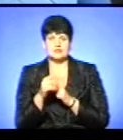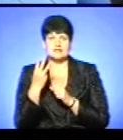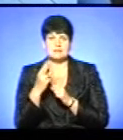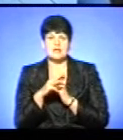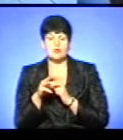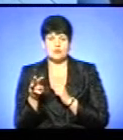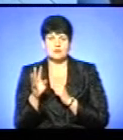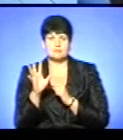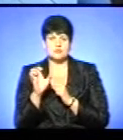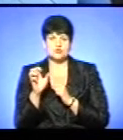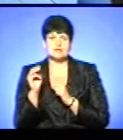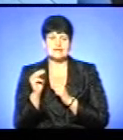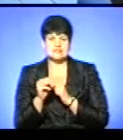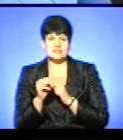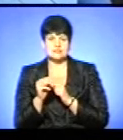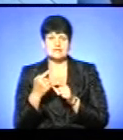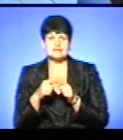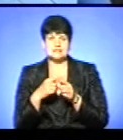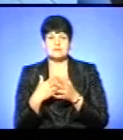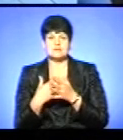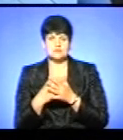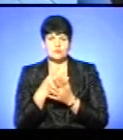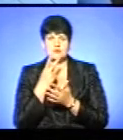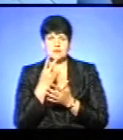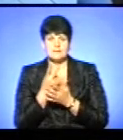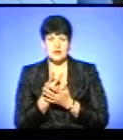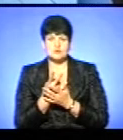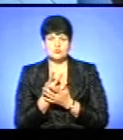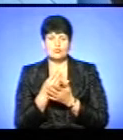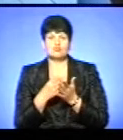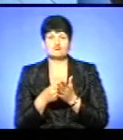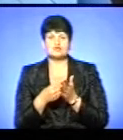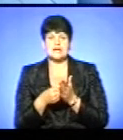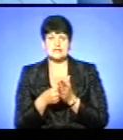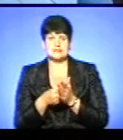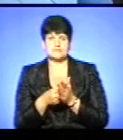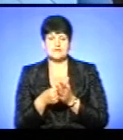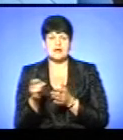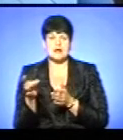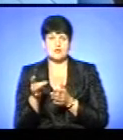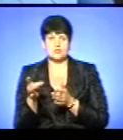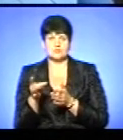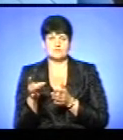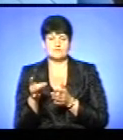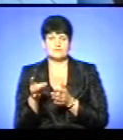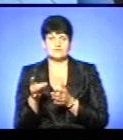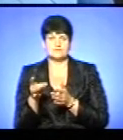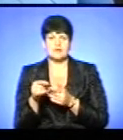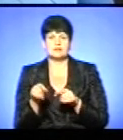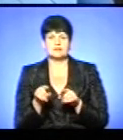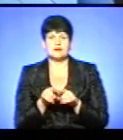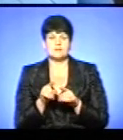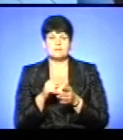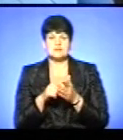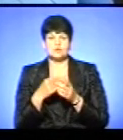мільйони 500 тисяч – це близько передбачено у бюджетах районів, а також